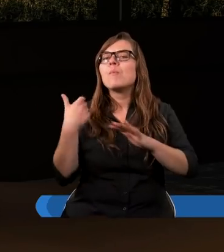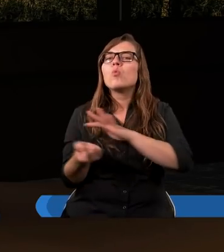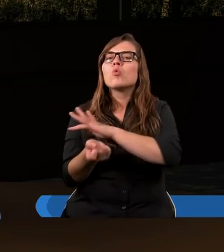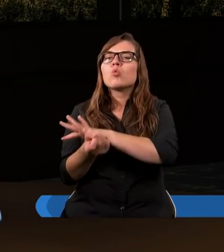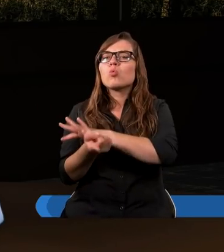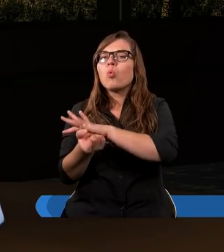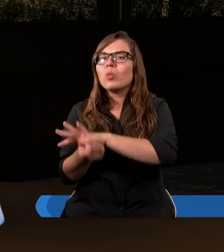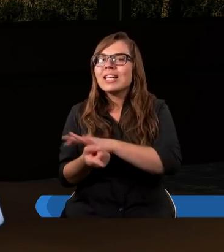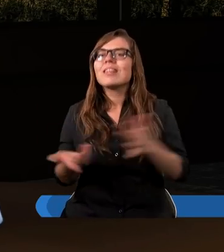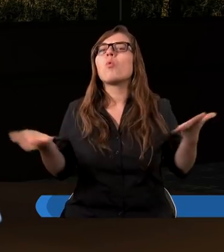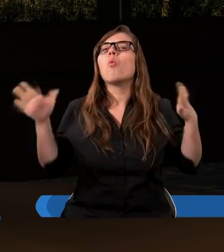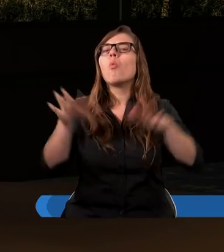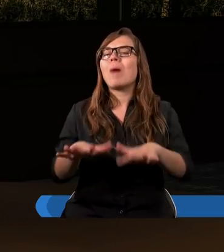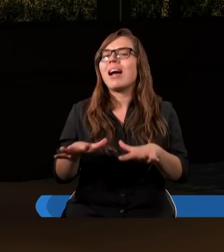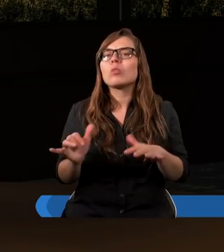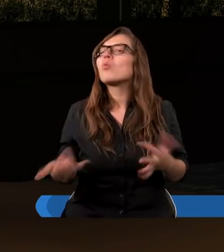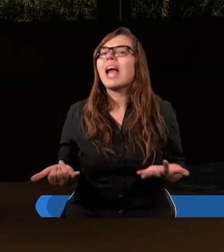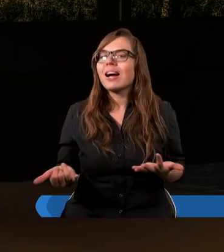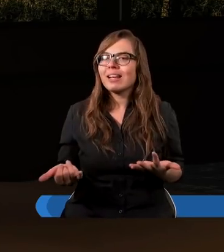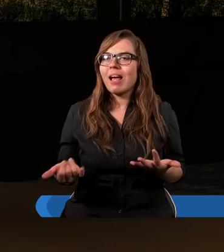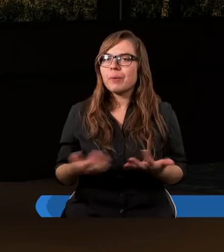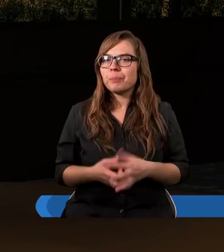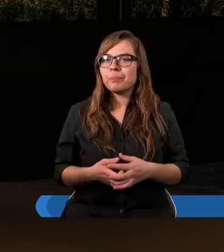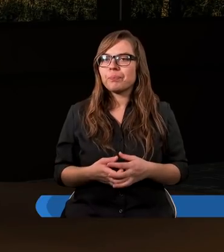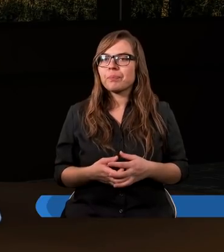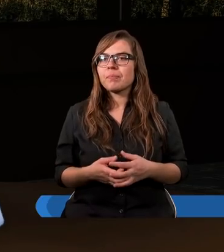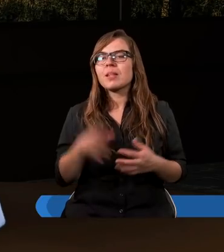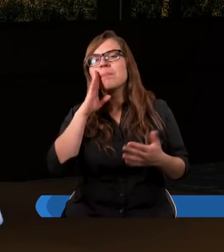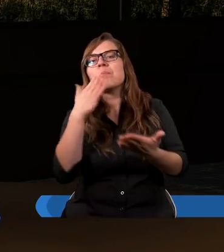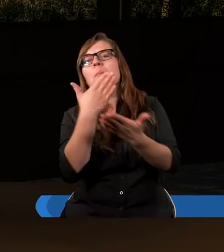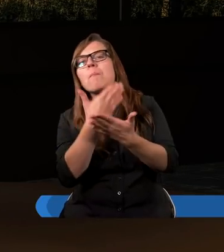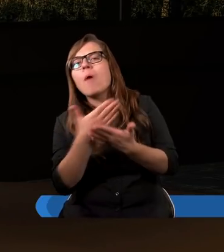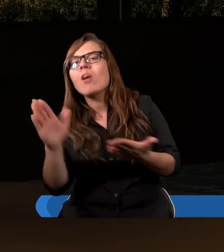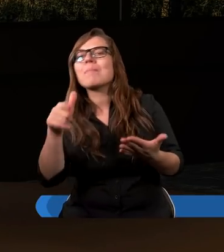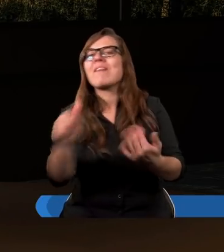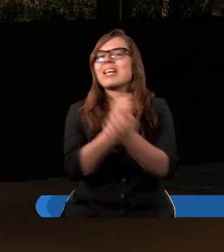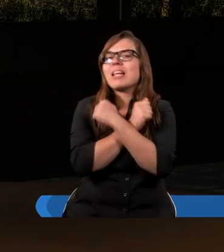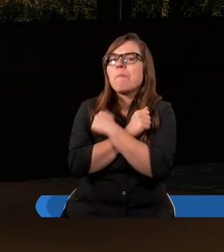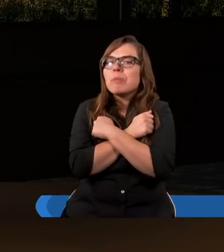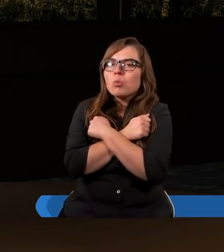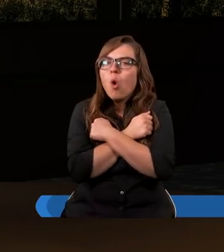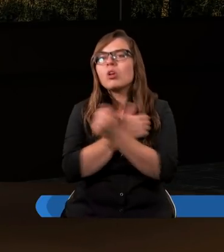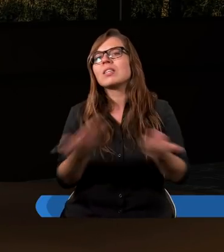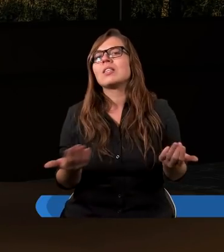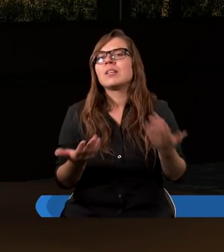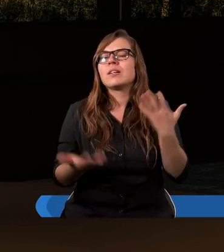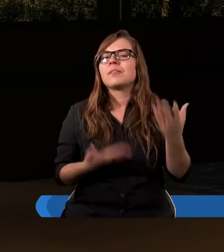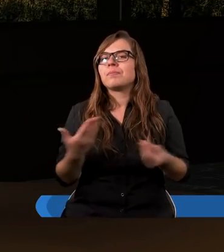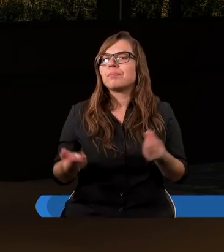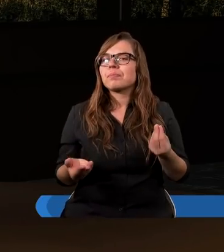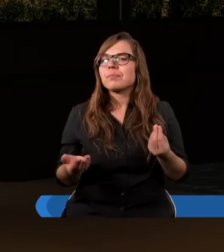upadku, pozbawienie miłości i co za tym